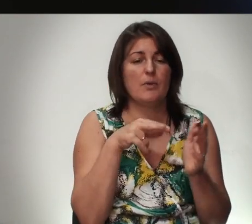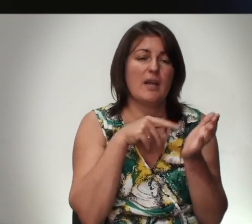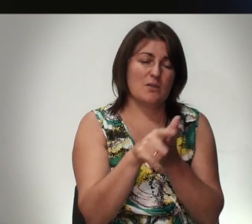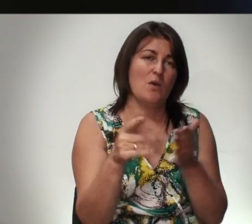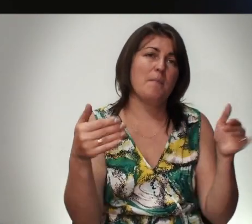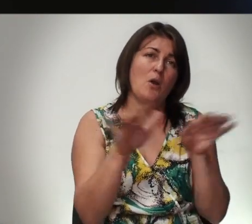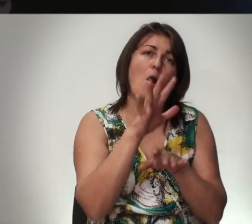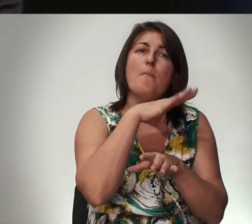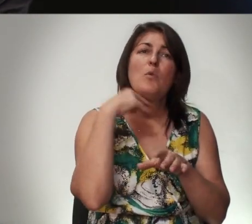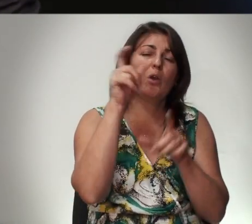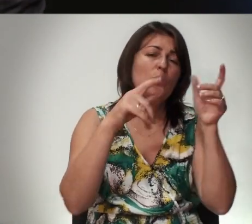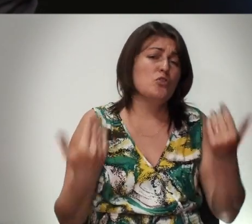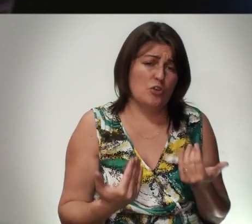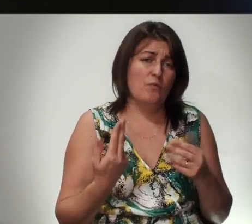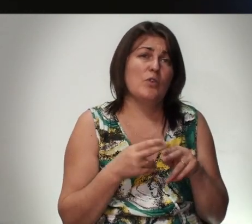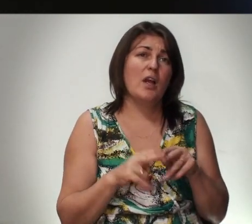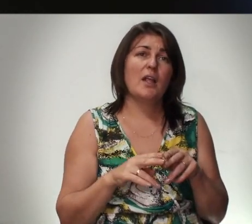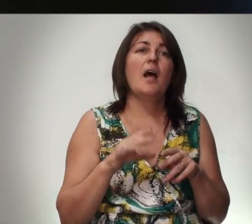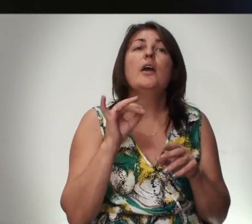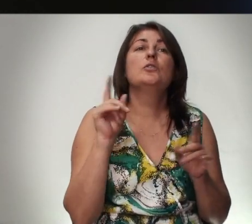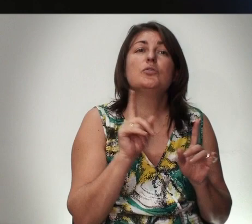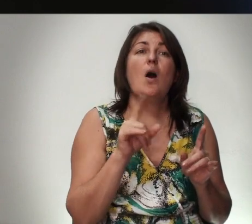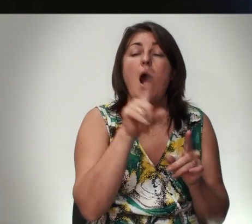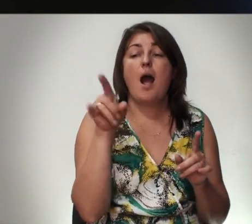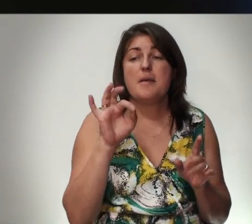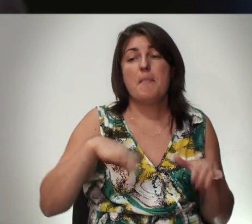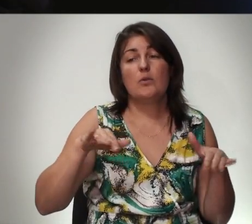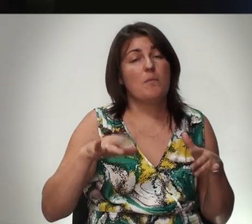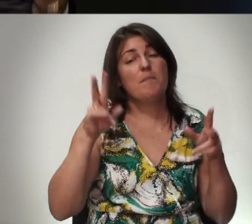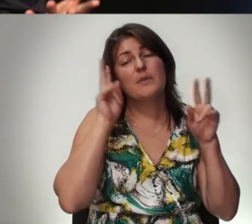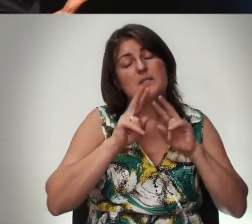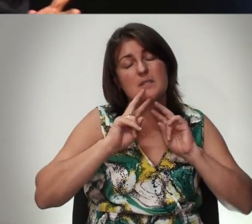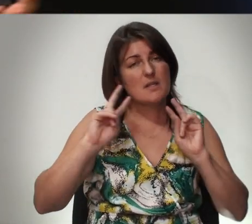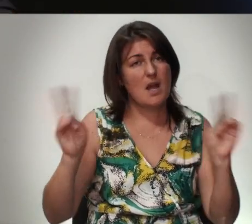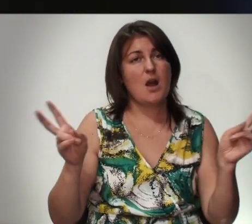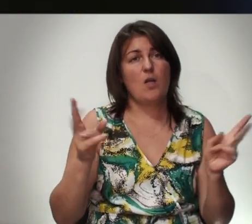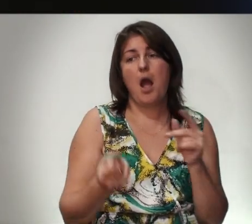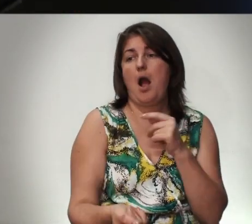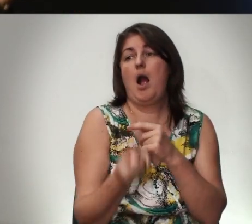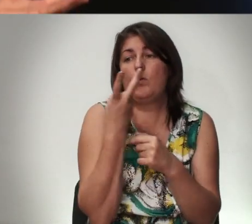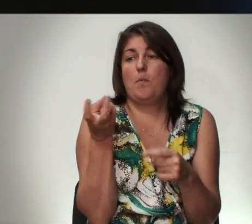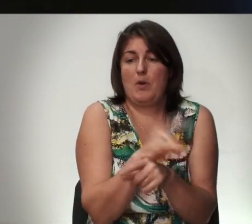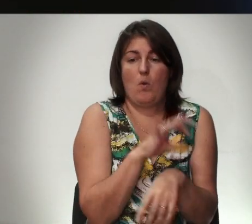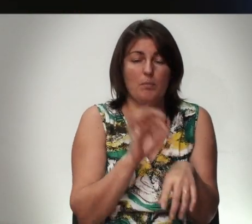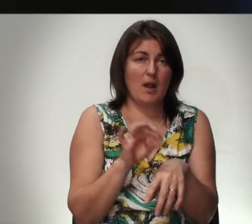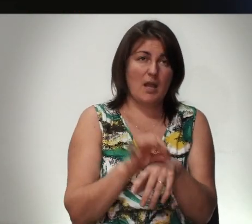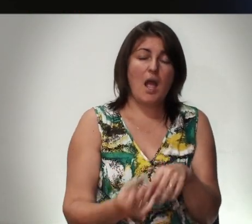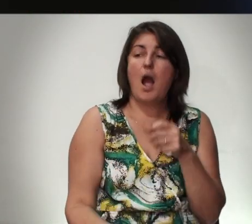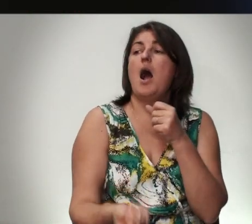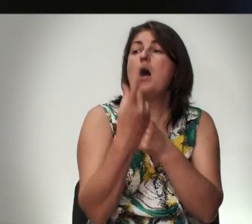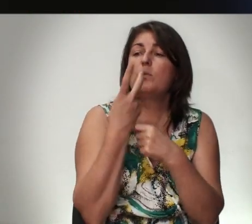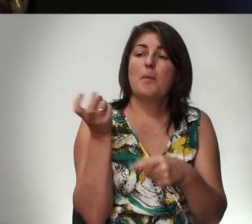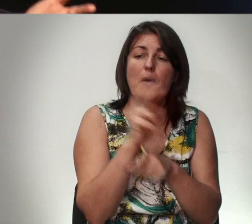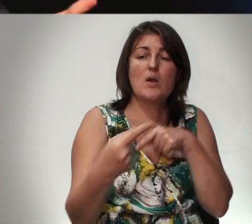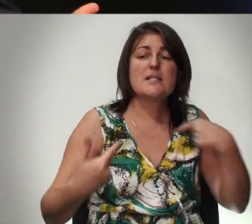Благословение Многие люди Живут этом И что Они потом Не знают Откуда приходят Болезни Откуда